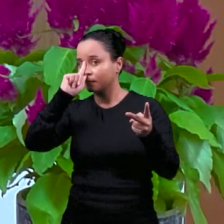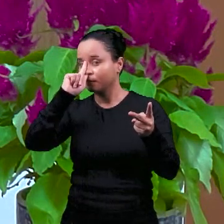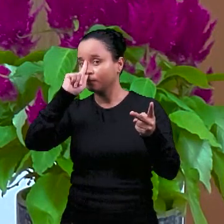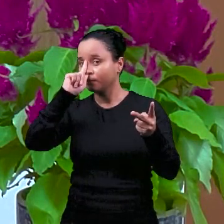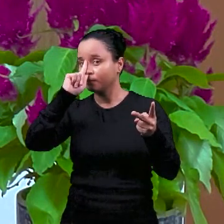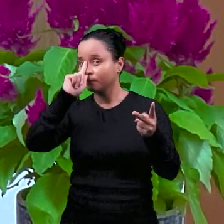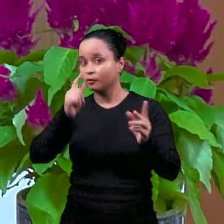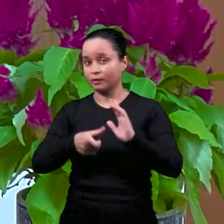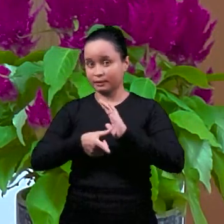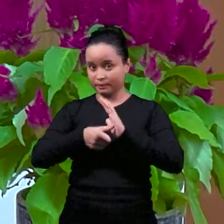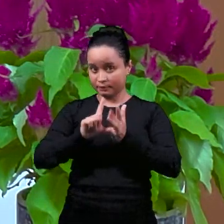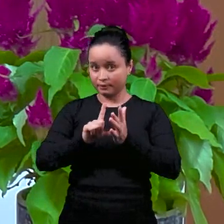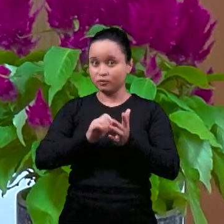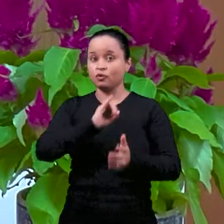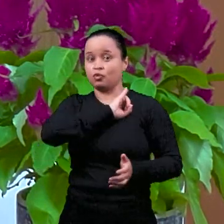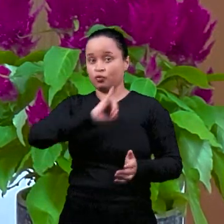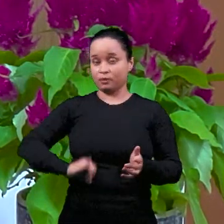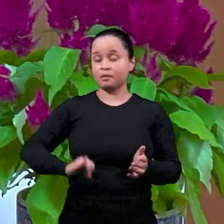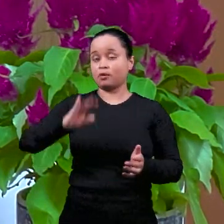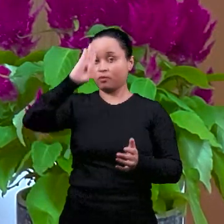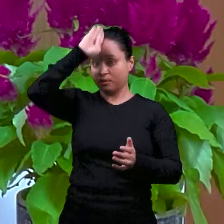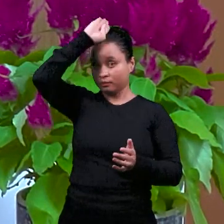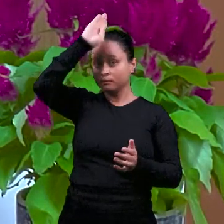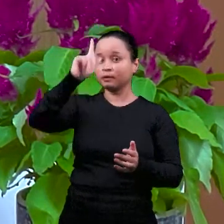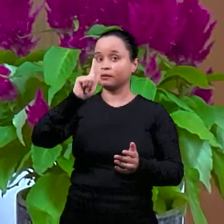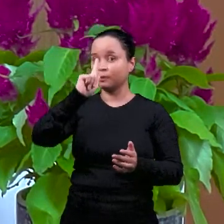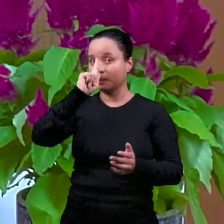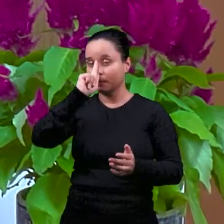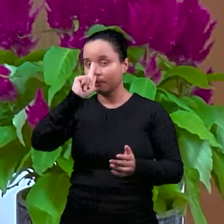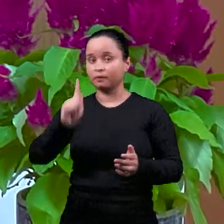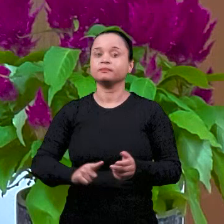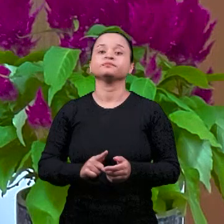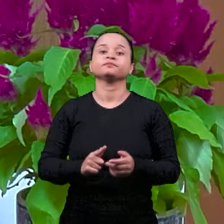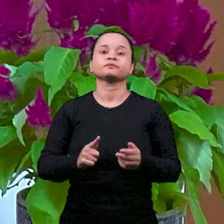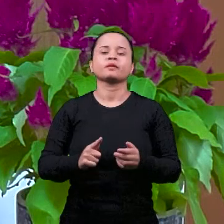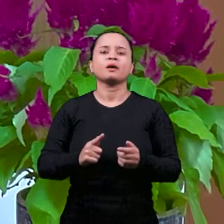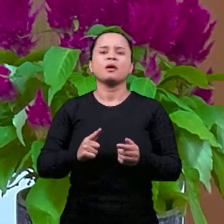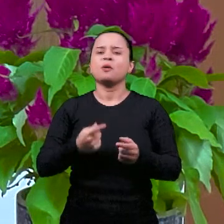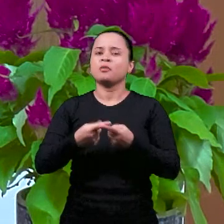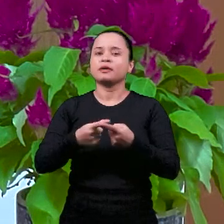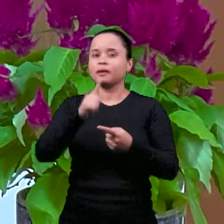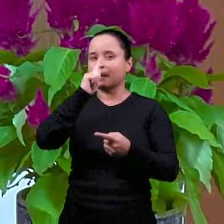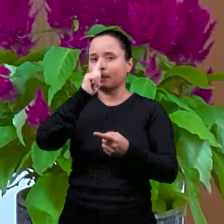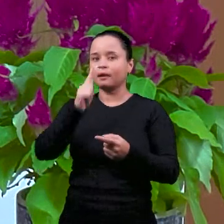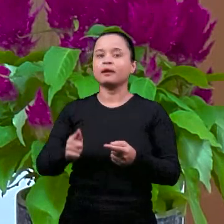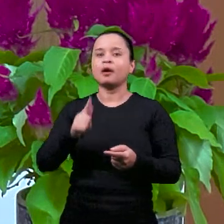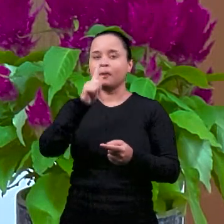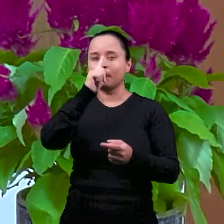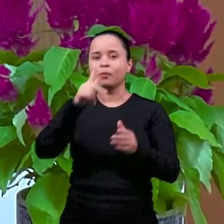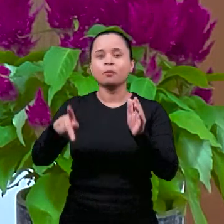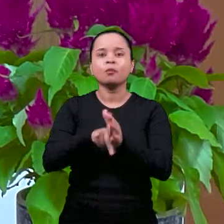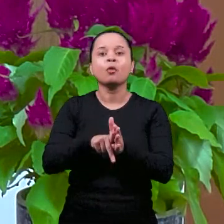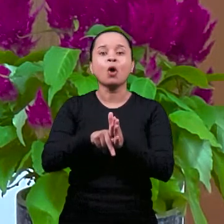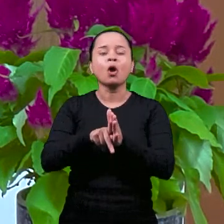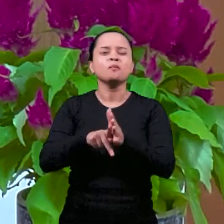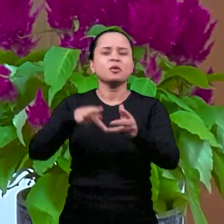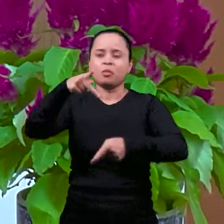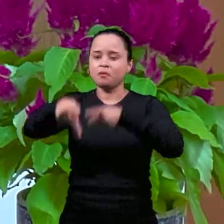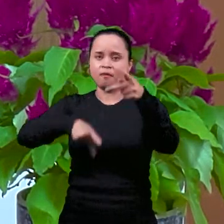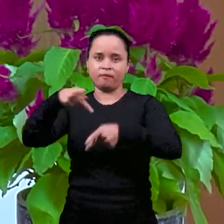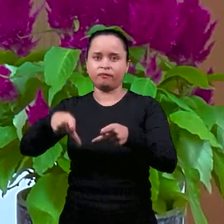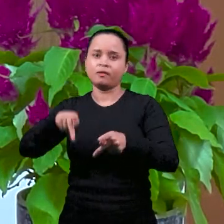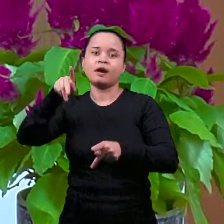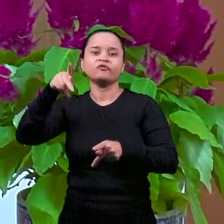до Римской империи, уже владычествовал по всему миру. Это был греческий койне, который